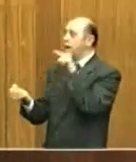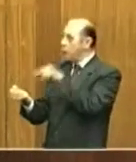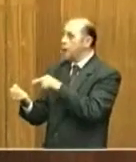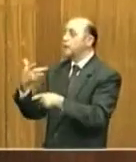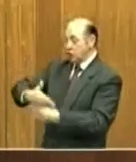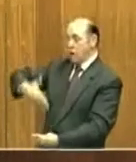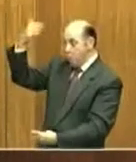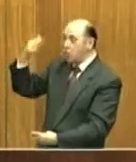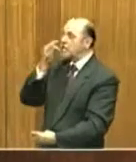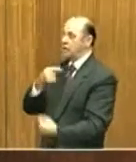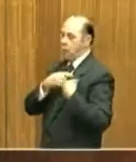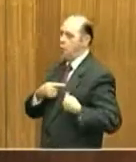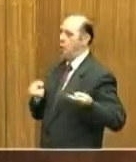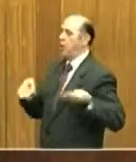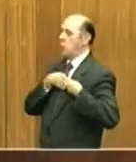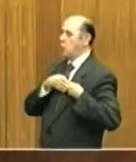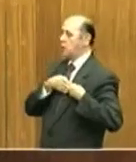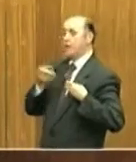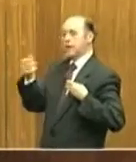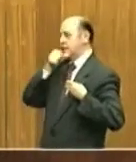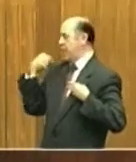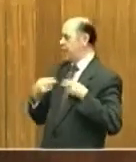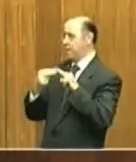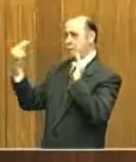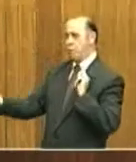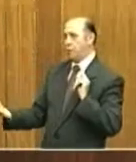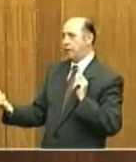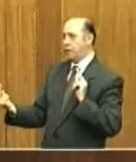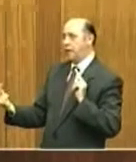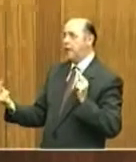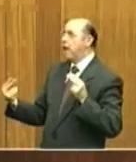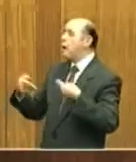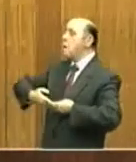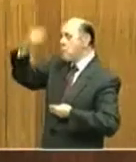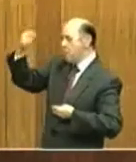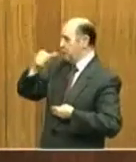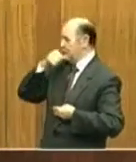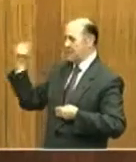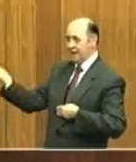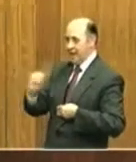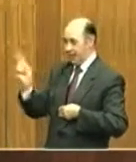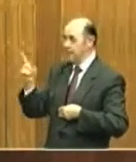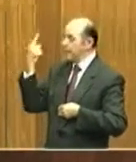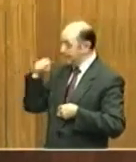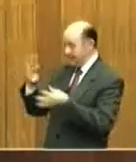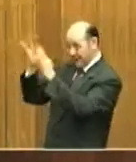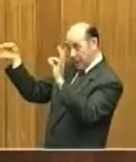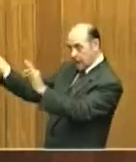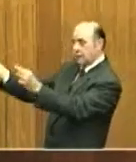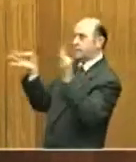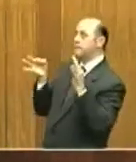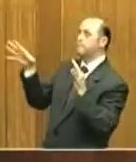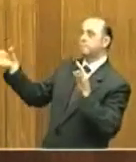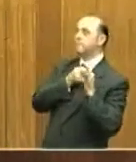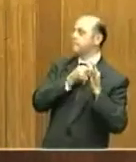chiusura di cuori. Servono ponti e non muri. Ecco, queste sono le parole che abbiamo fatto nostre per parlare